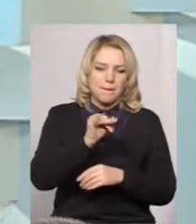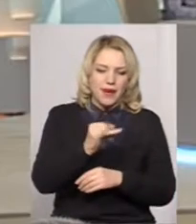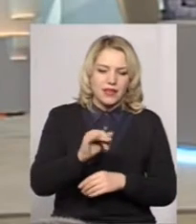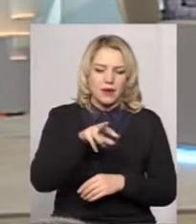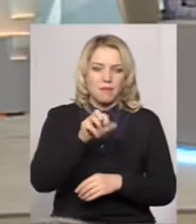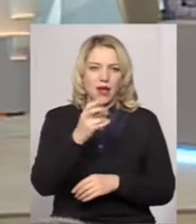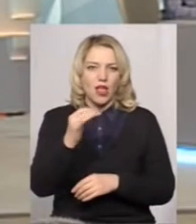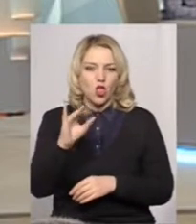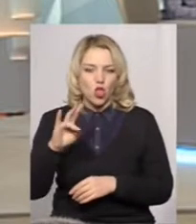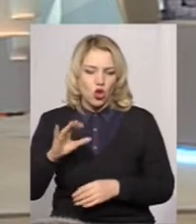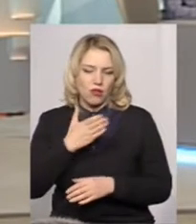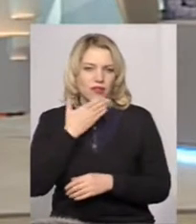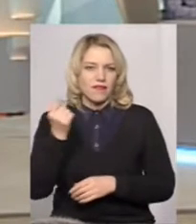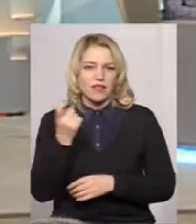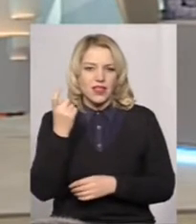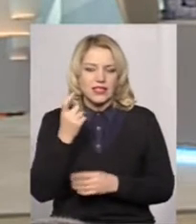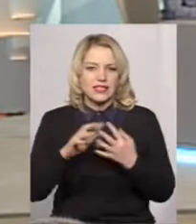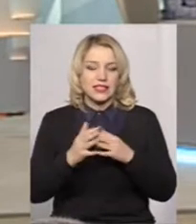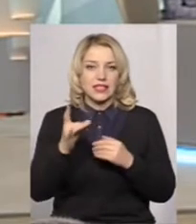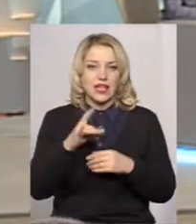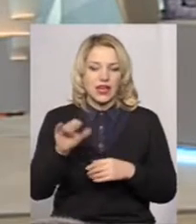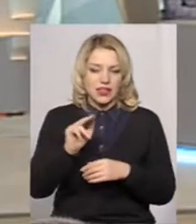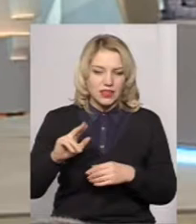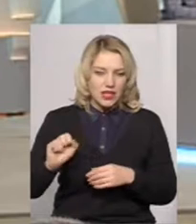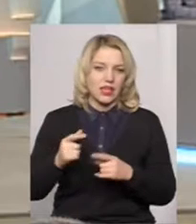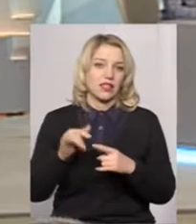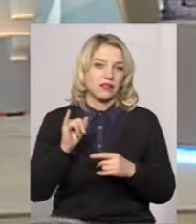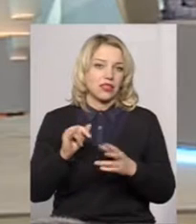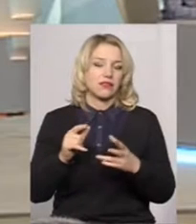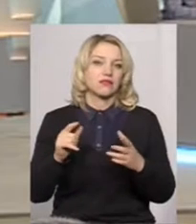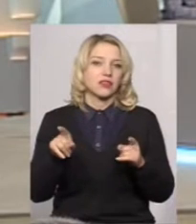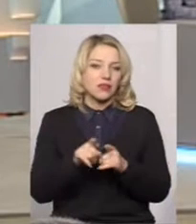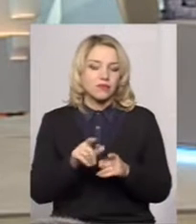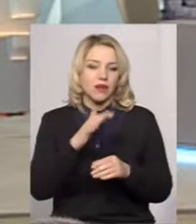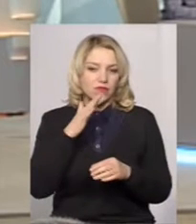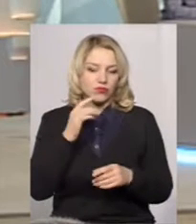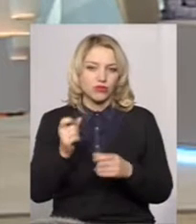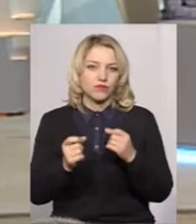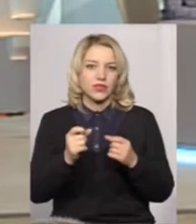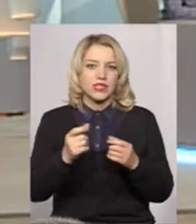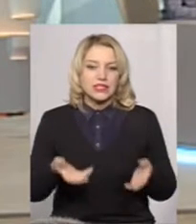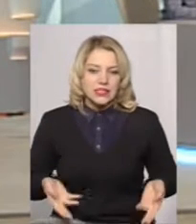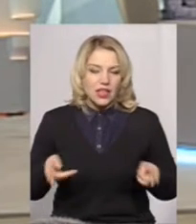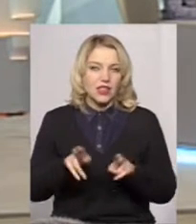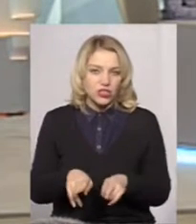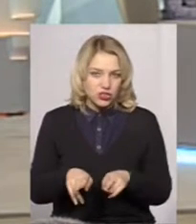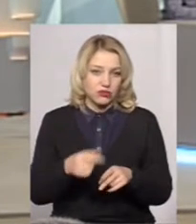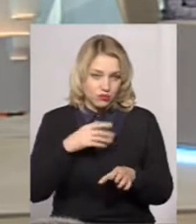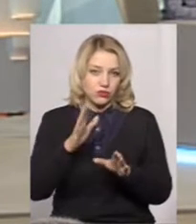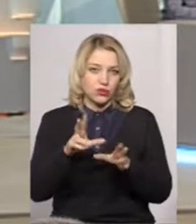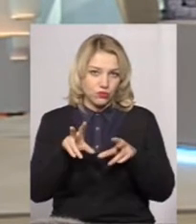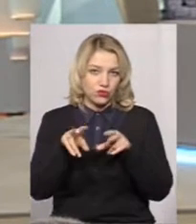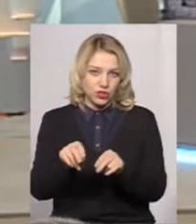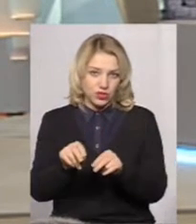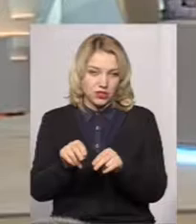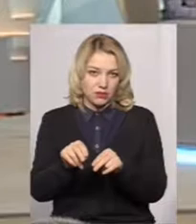власністю сільської ради. І, на жаль, така ситуація, я буду відверти, залишилася ще по деяких громадах. Ну, залишилася, будемо чесними.